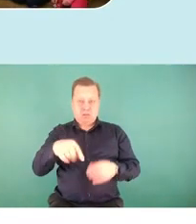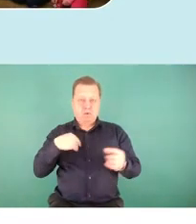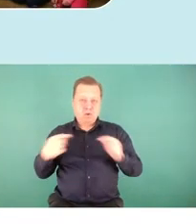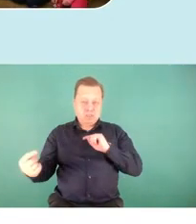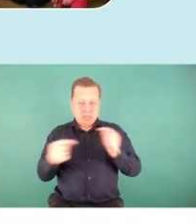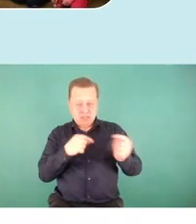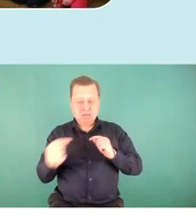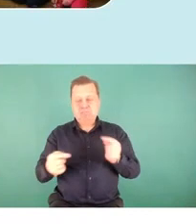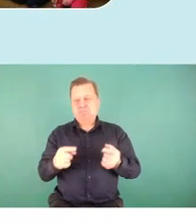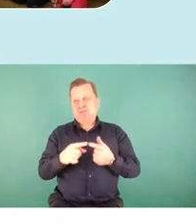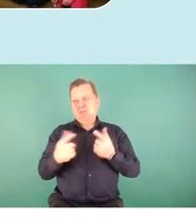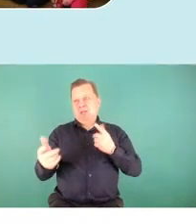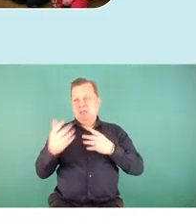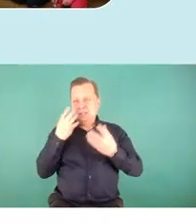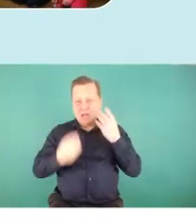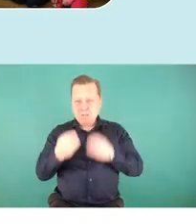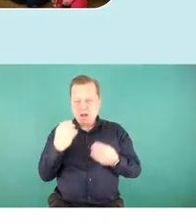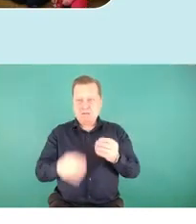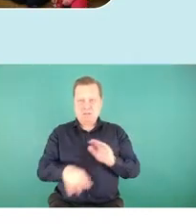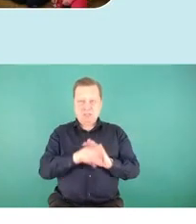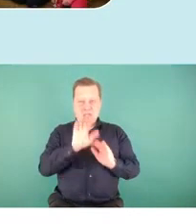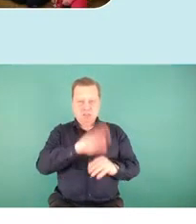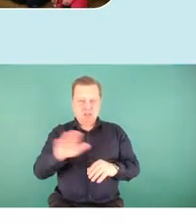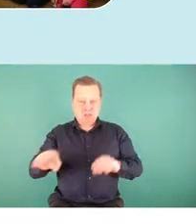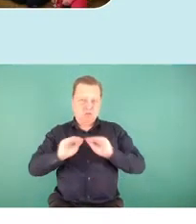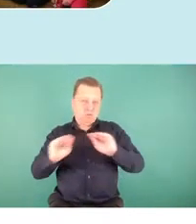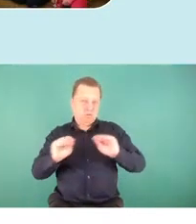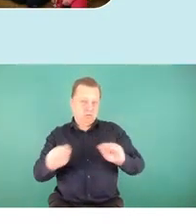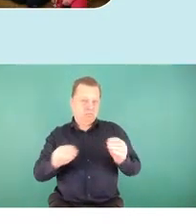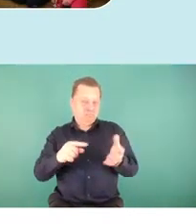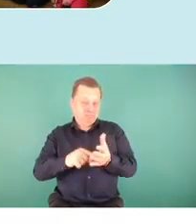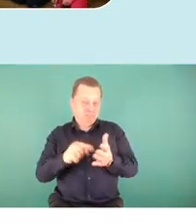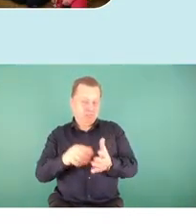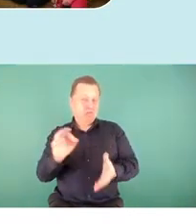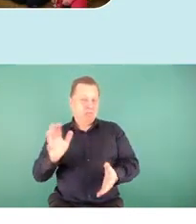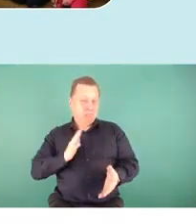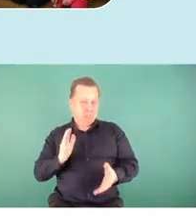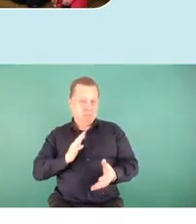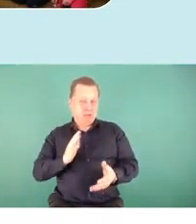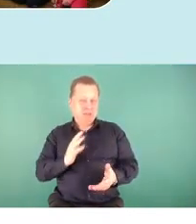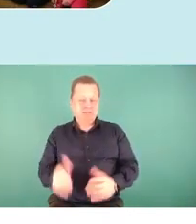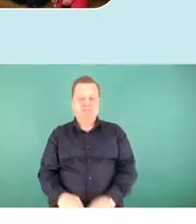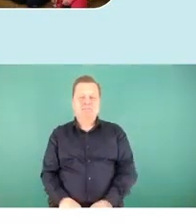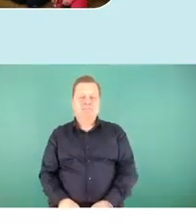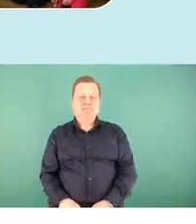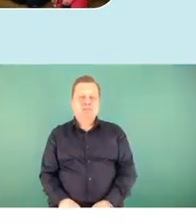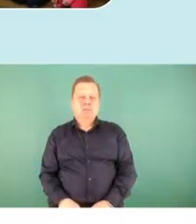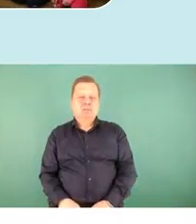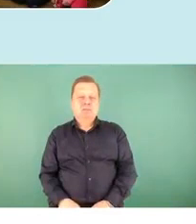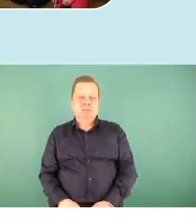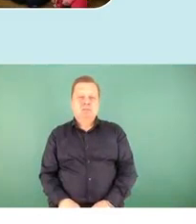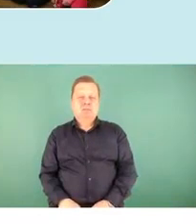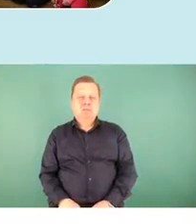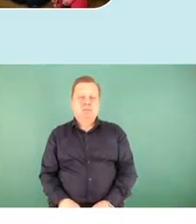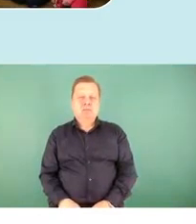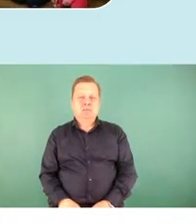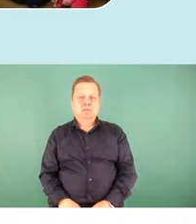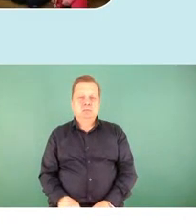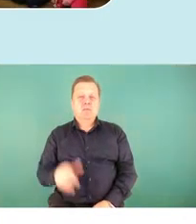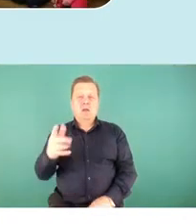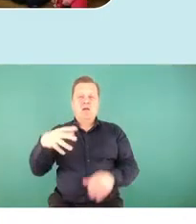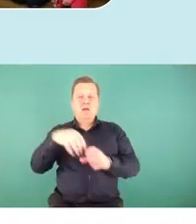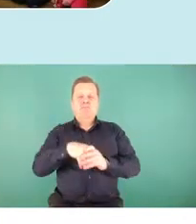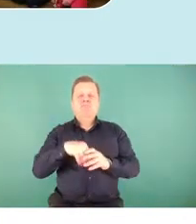edukowaliśmy dzieci, młodzież właśnie w zakresie bezpieczeństwa, o którym dzisiaj rozmawiamy. Włącznie w tych lekcjach